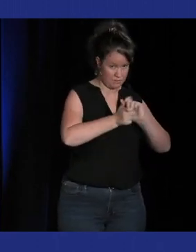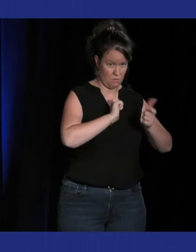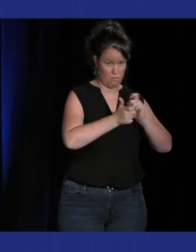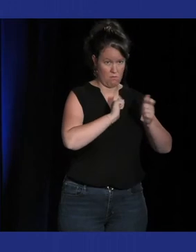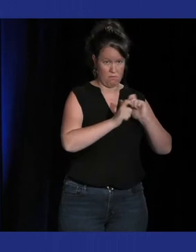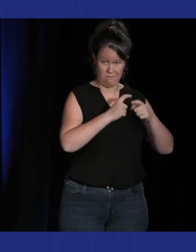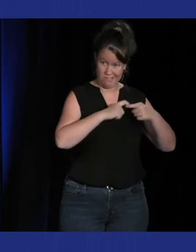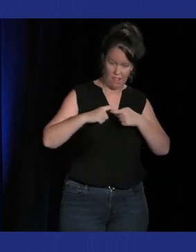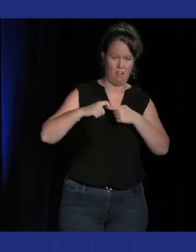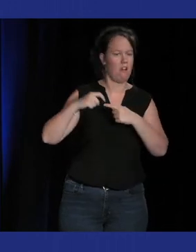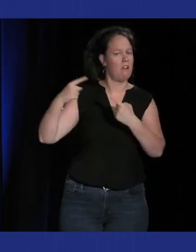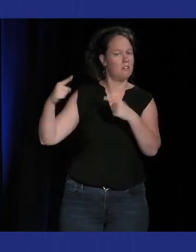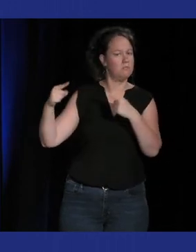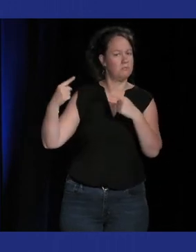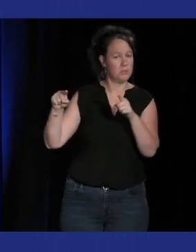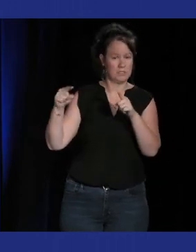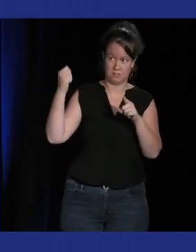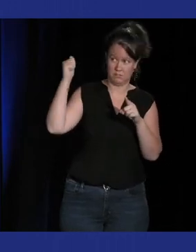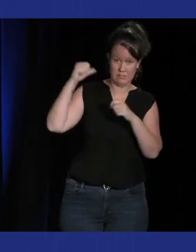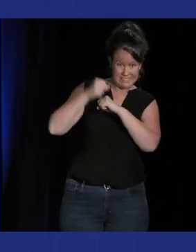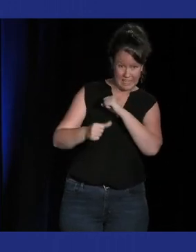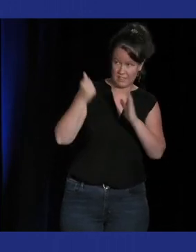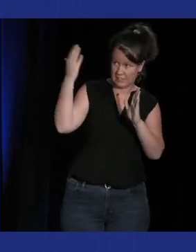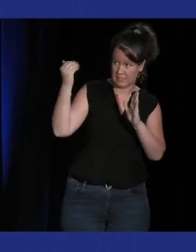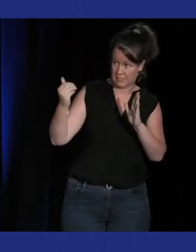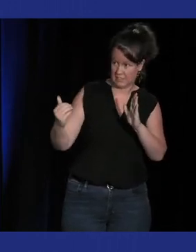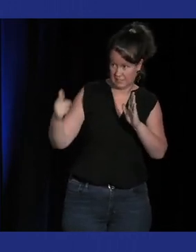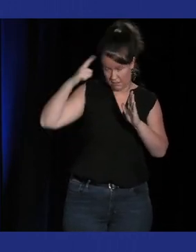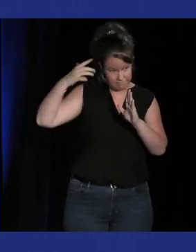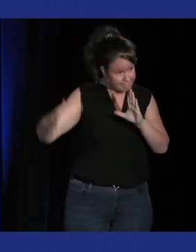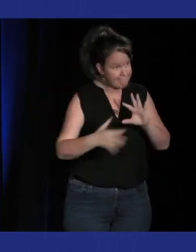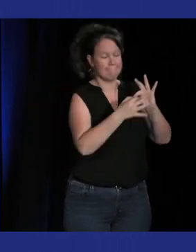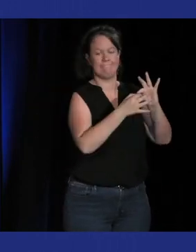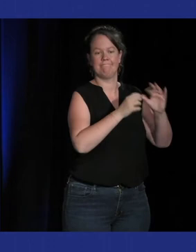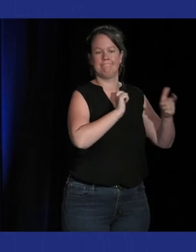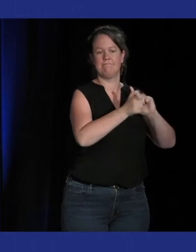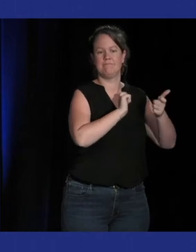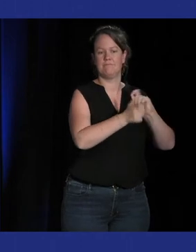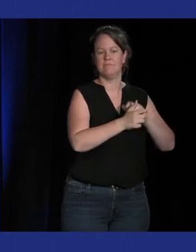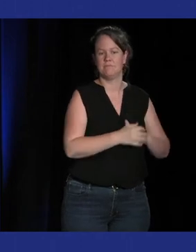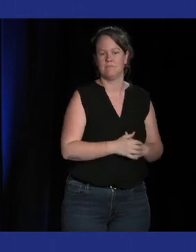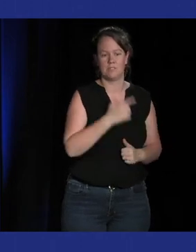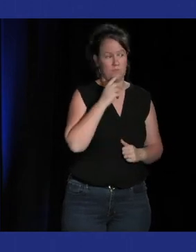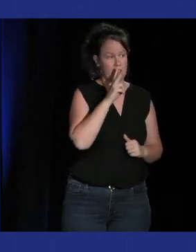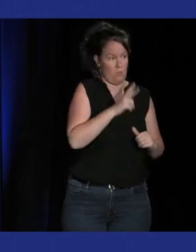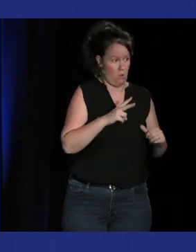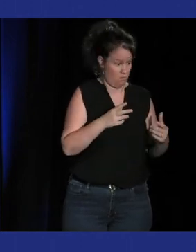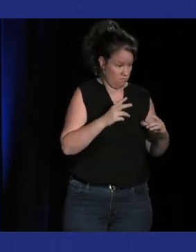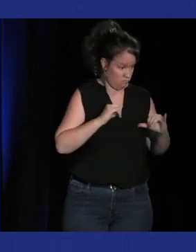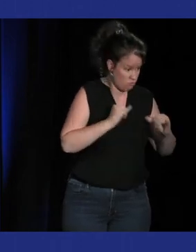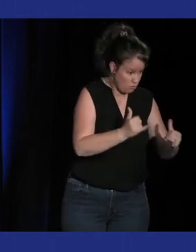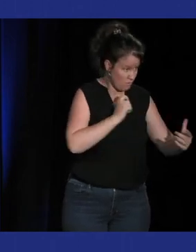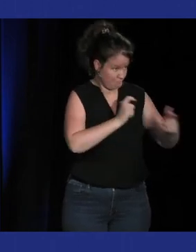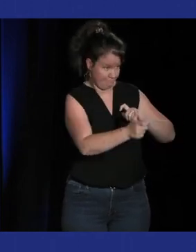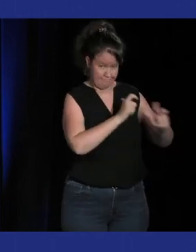que ces instruments-là sont très adaptés à du gameplay et il y a vraiment une notion de construire du gameplay sur ces rythmes-là